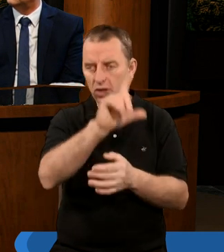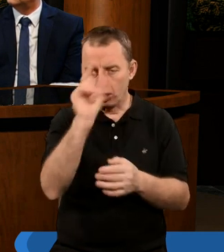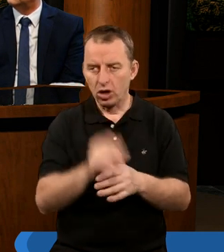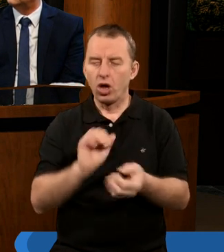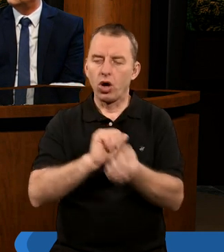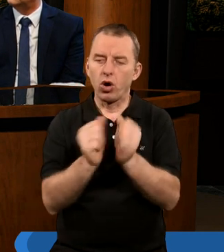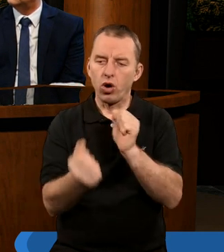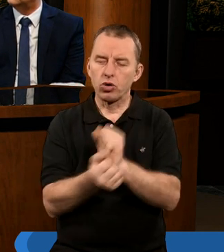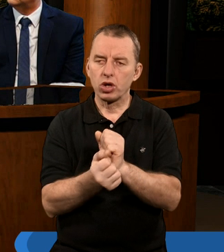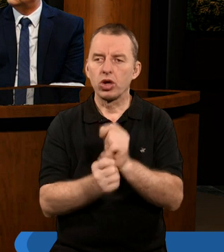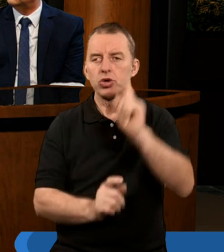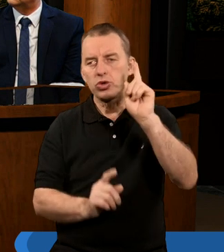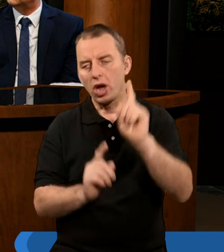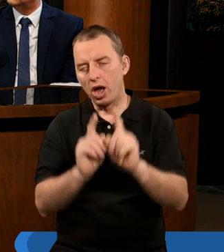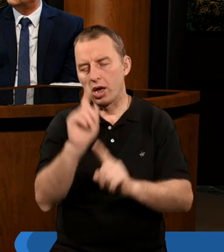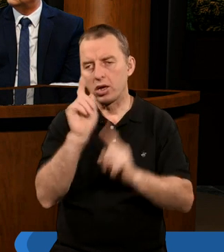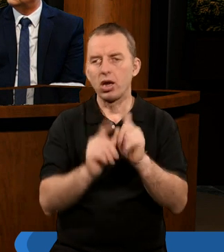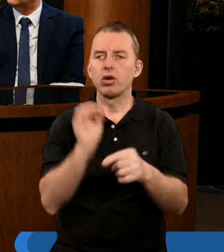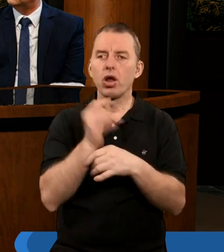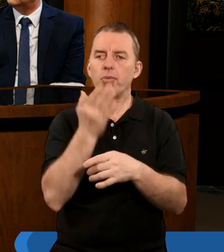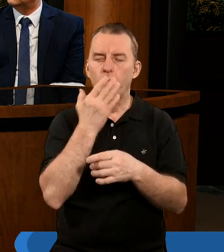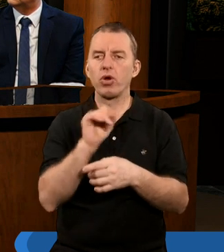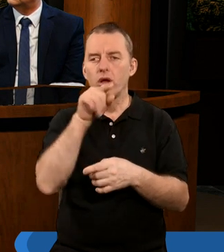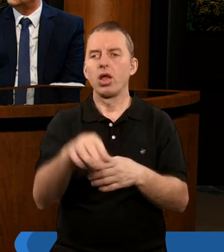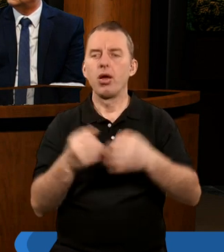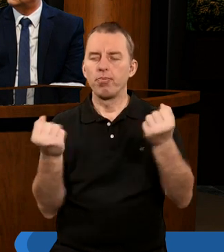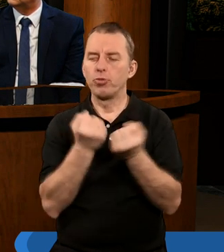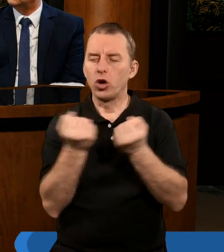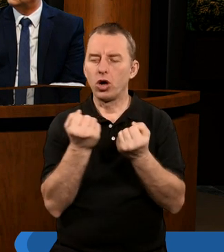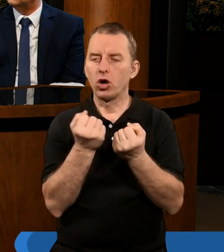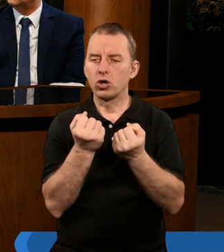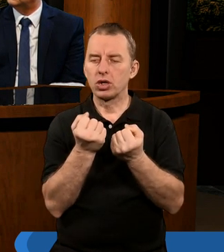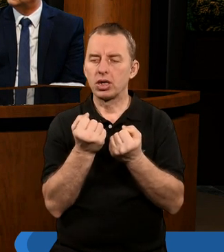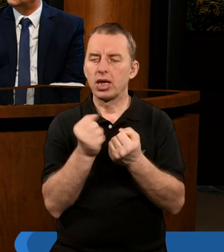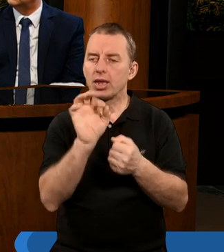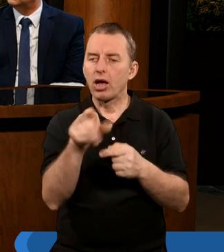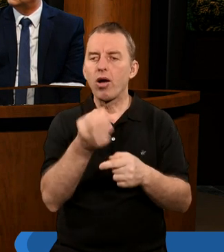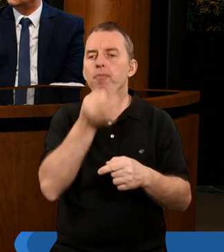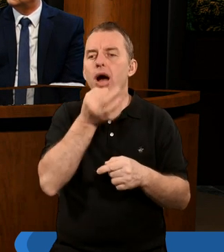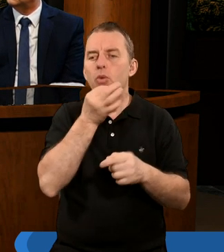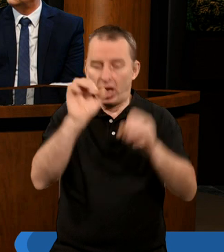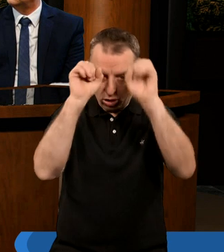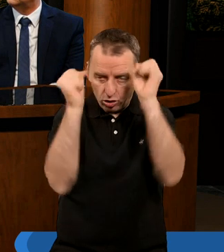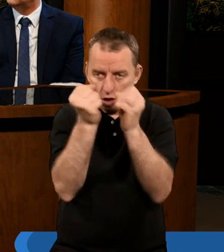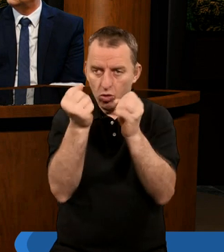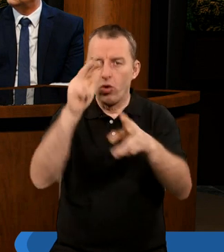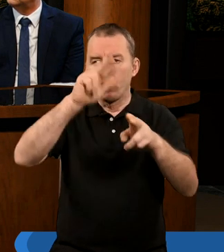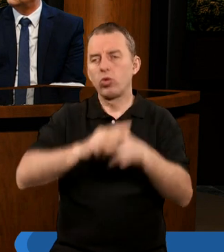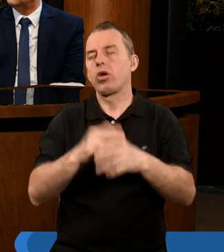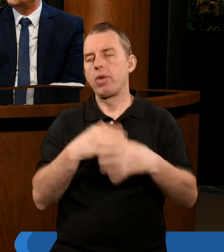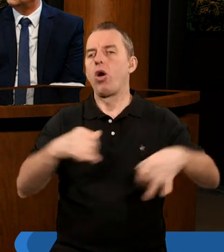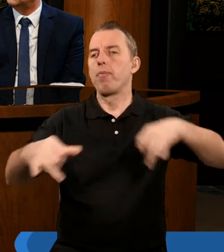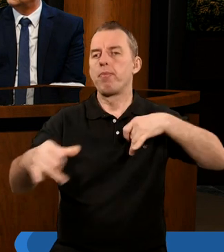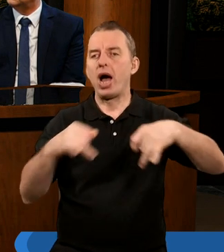i chociaż czasem, szczególnie jeśli mówimy tu o mocy małego rogu, który według proroc miał